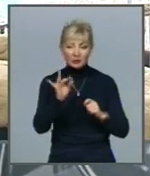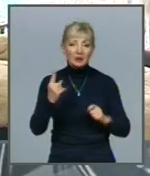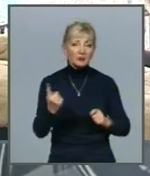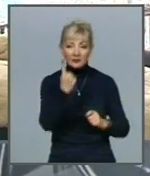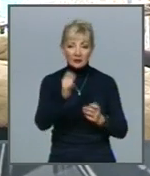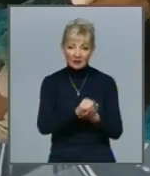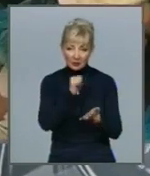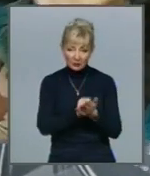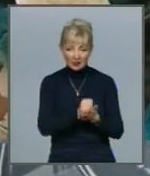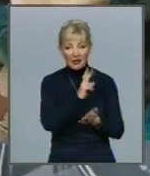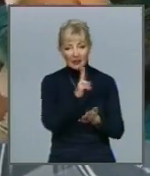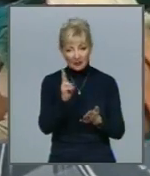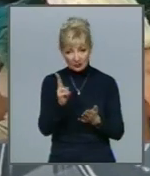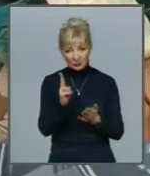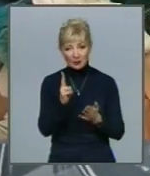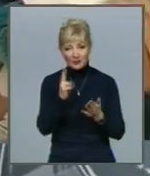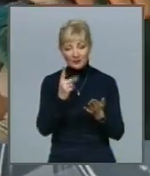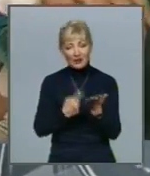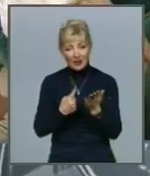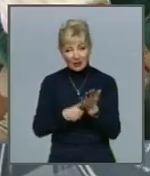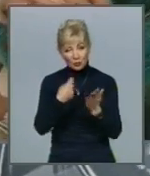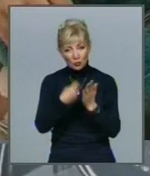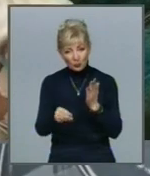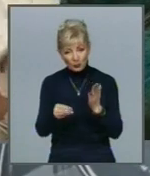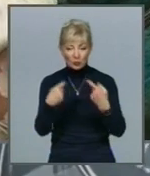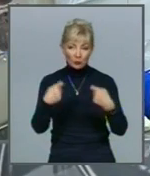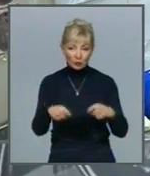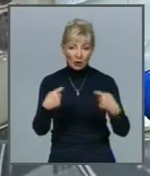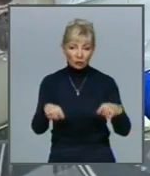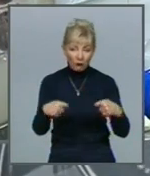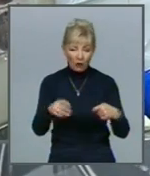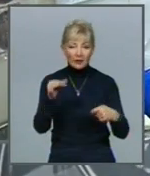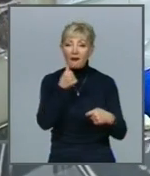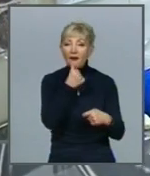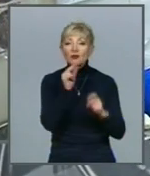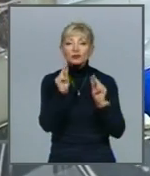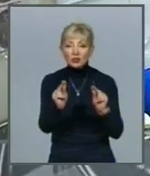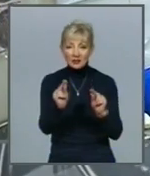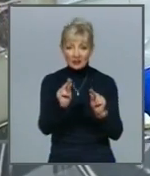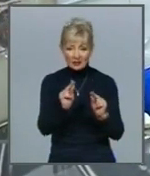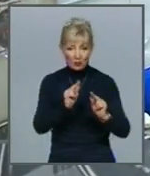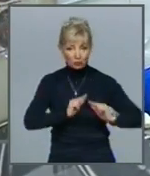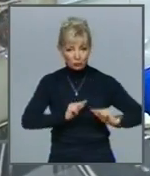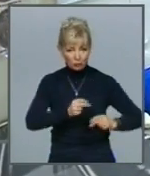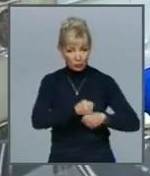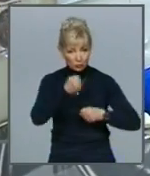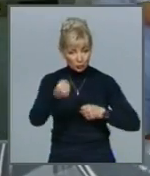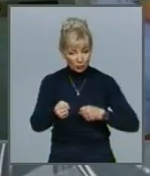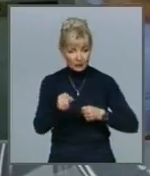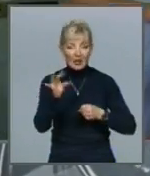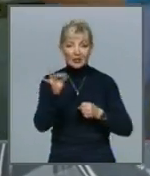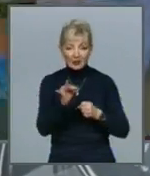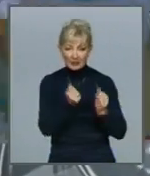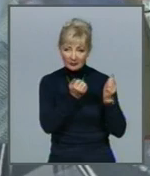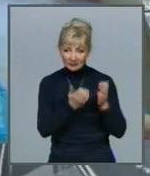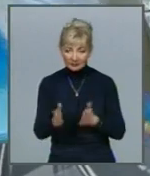документи, що засвідчують купівлю-продаж товару І легальність працевлаштування співробітників, а також справність податкових платежів,